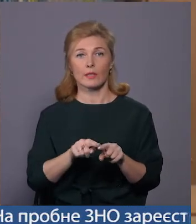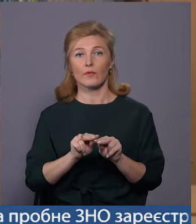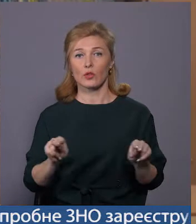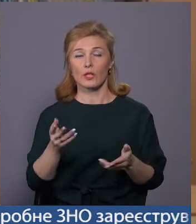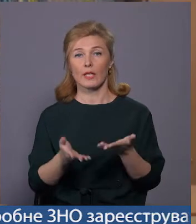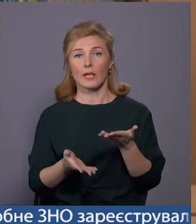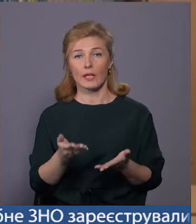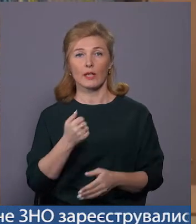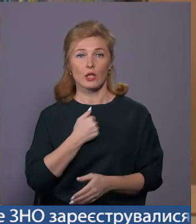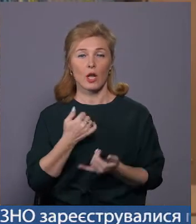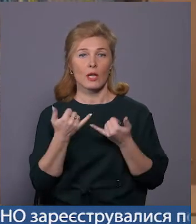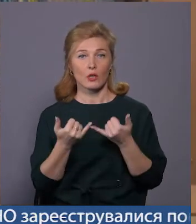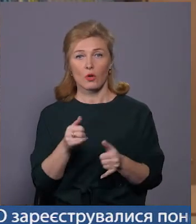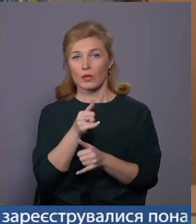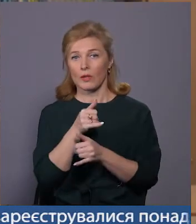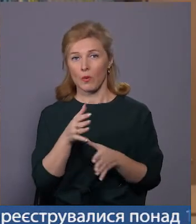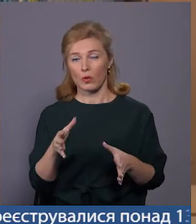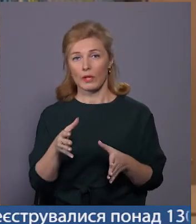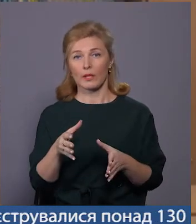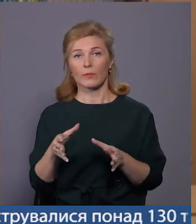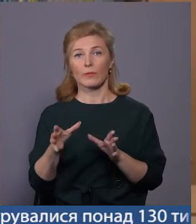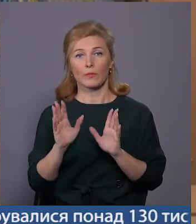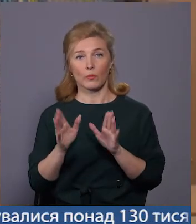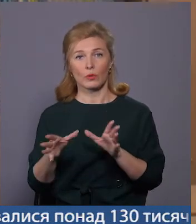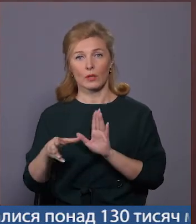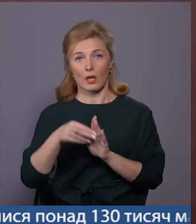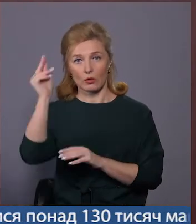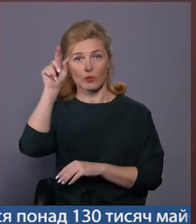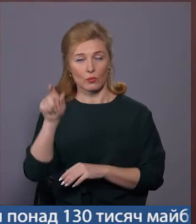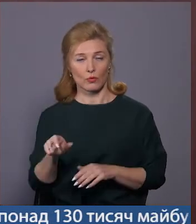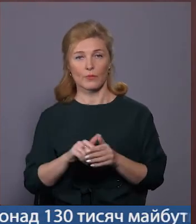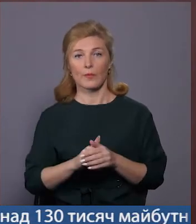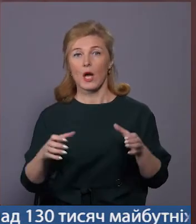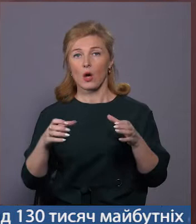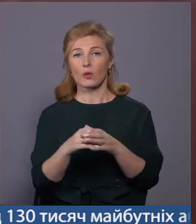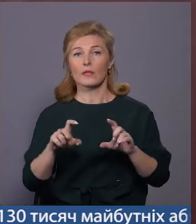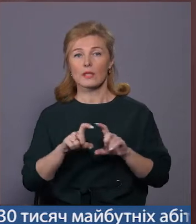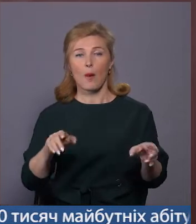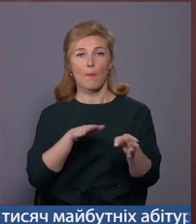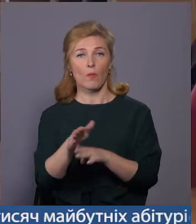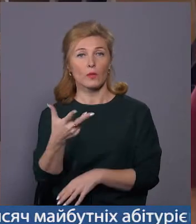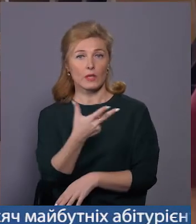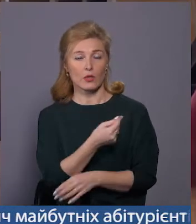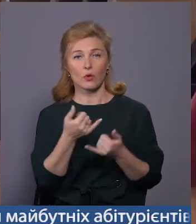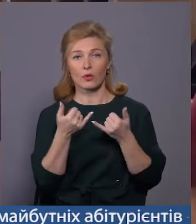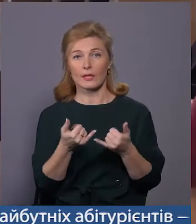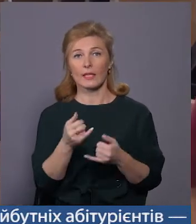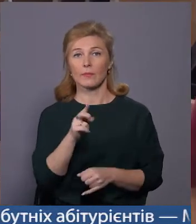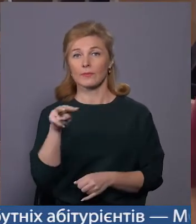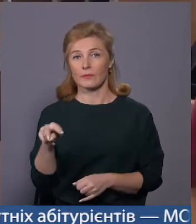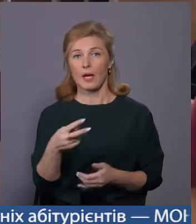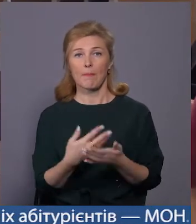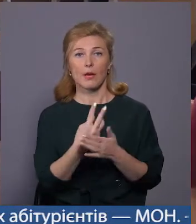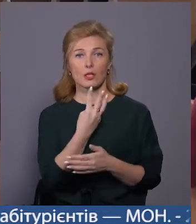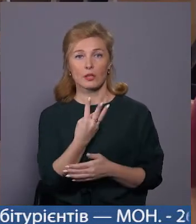які, на жаль, на сьогодні не могли бути з учнями на уроці. Колектив закладу повністю вакцинований. Нині на лікарняному майже